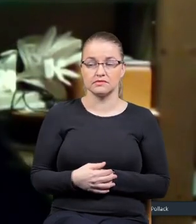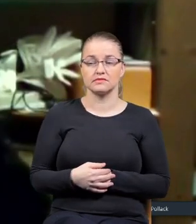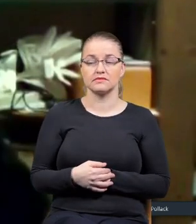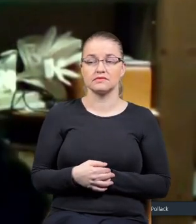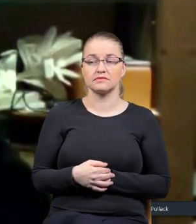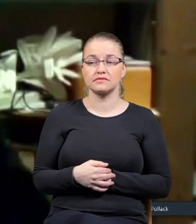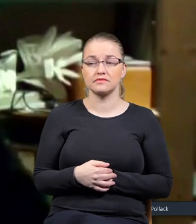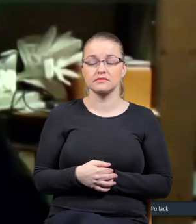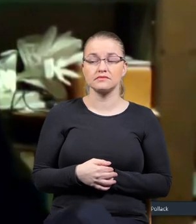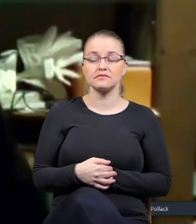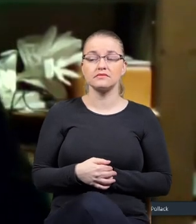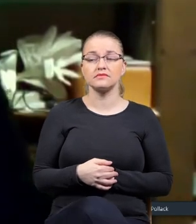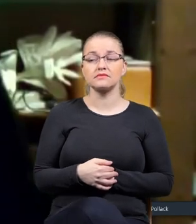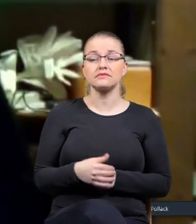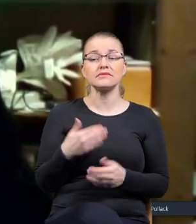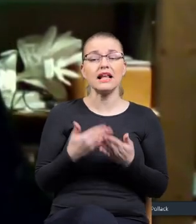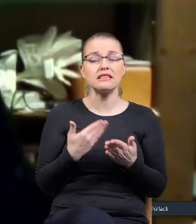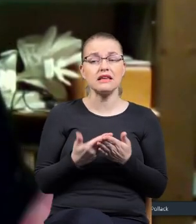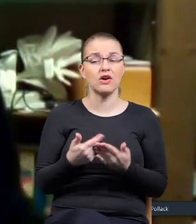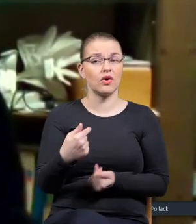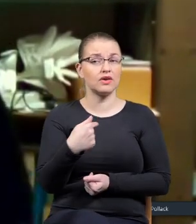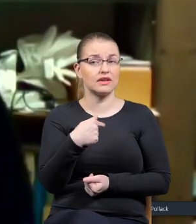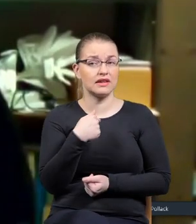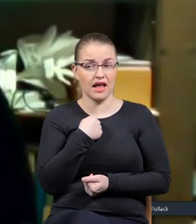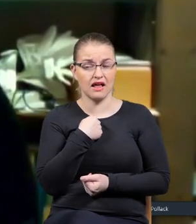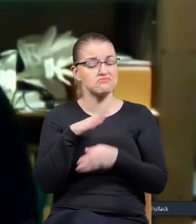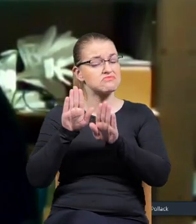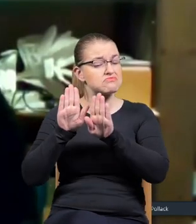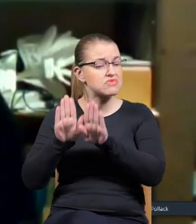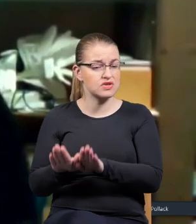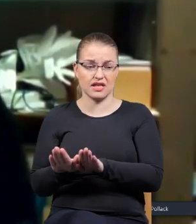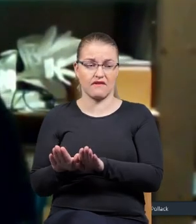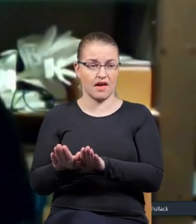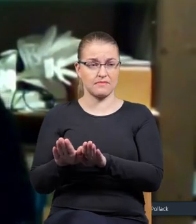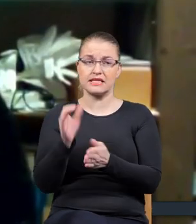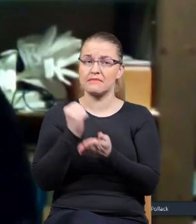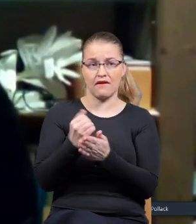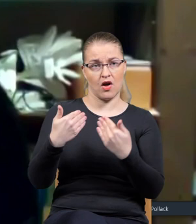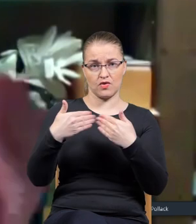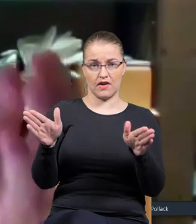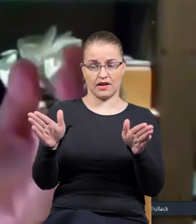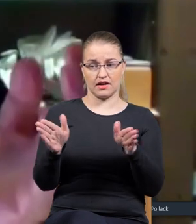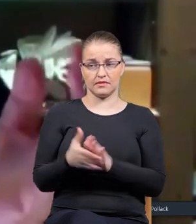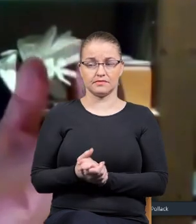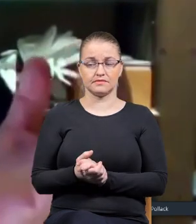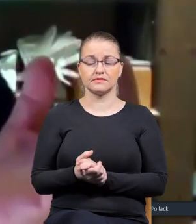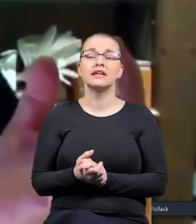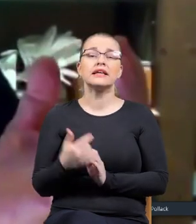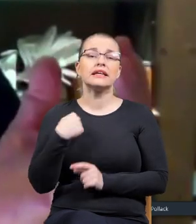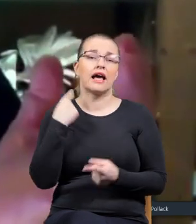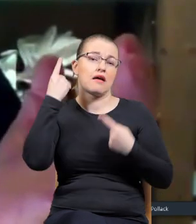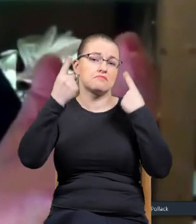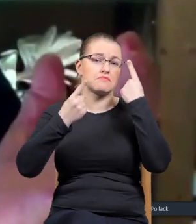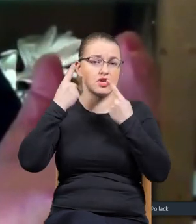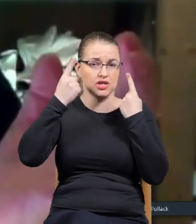jak ktoś mówił po amerykańsku. Więc ja to zostaję otwarte. I to jest moim zdaniem,